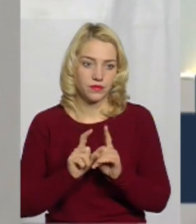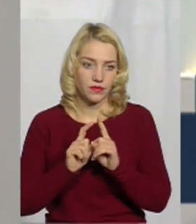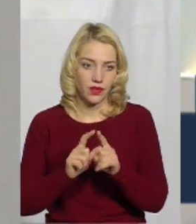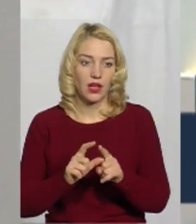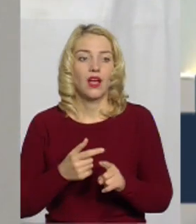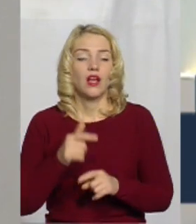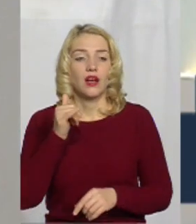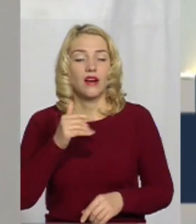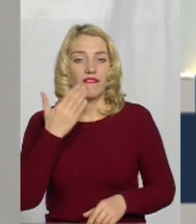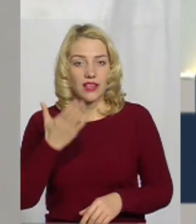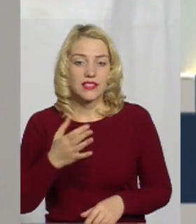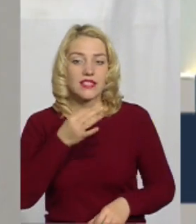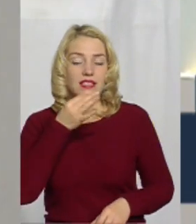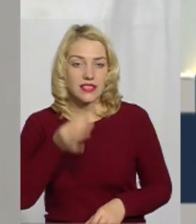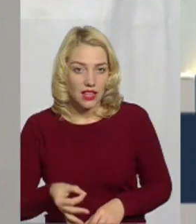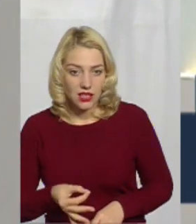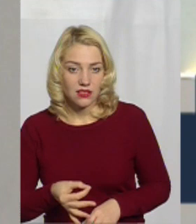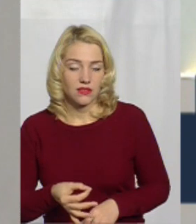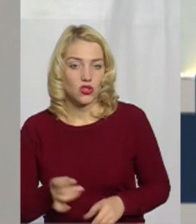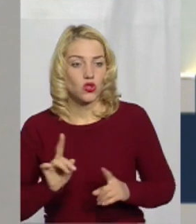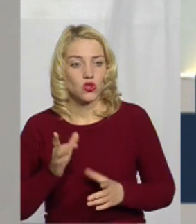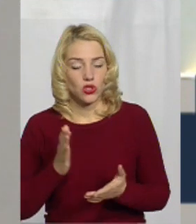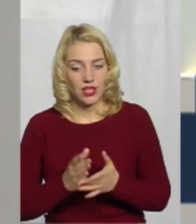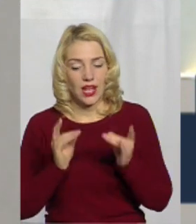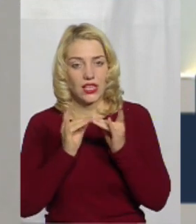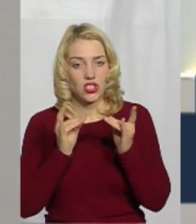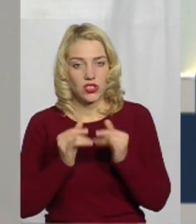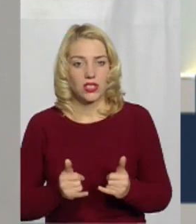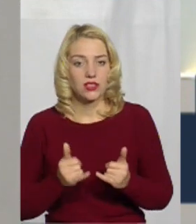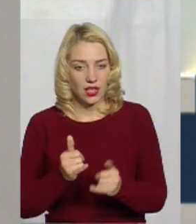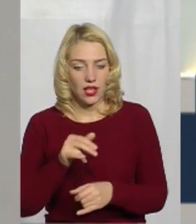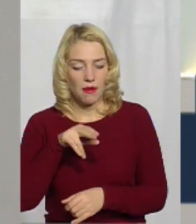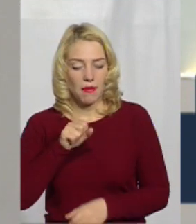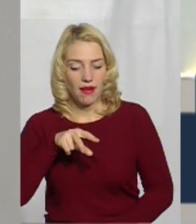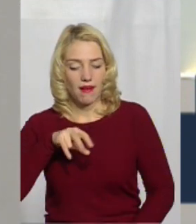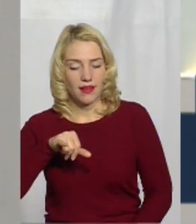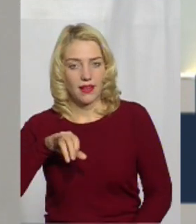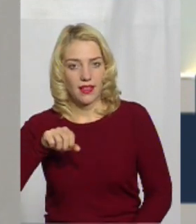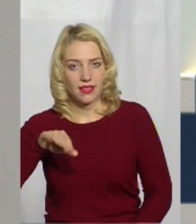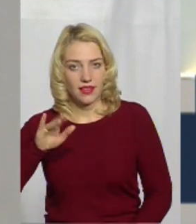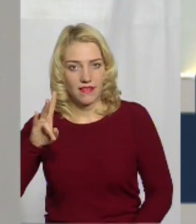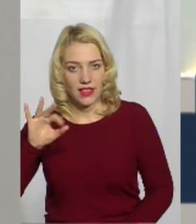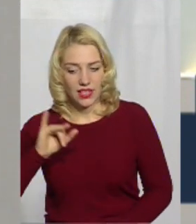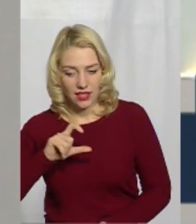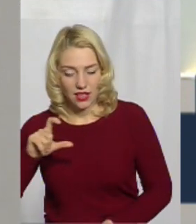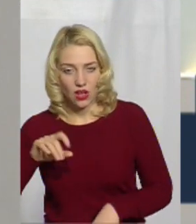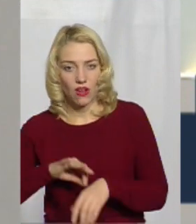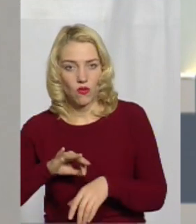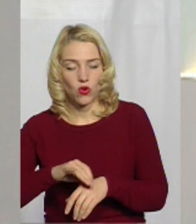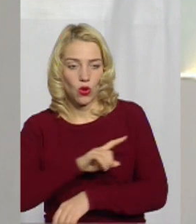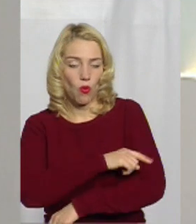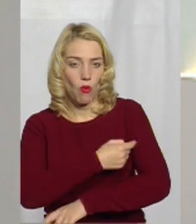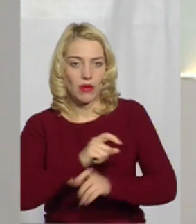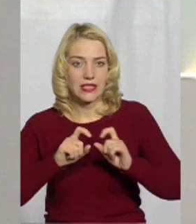Ви сказали, що є ліжка для паліативних хворих у медзакладах